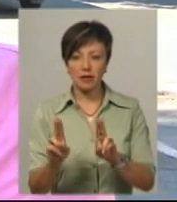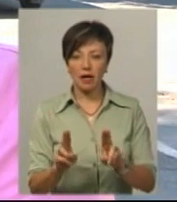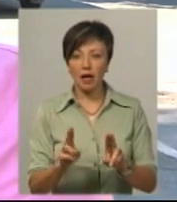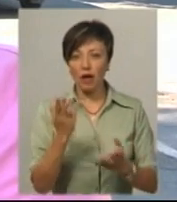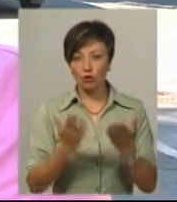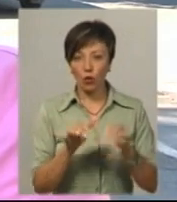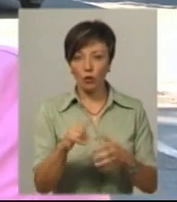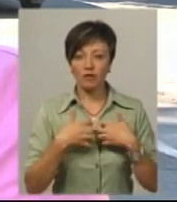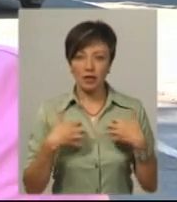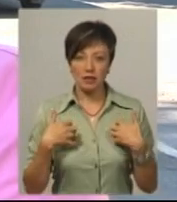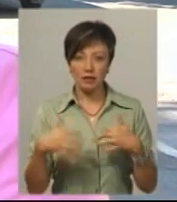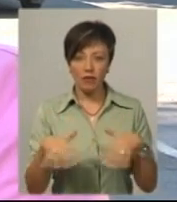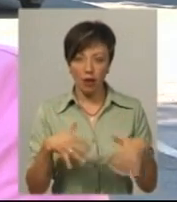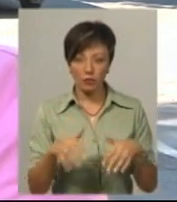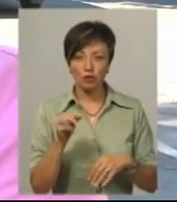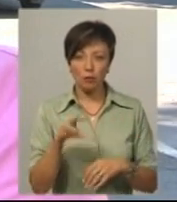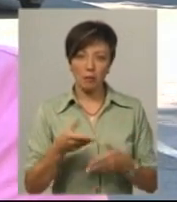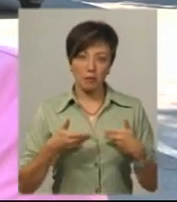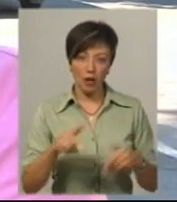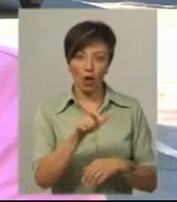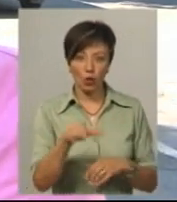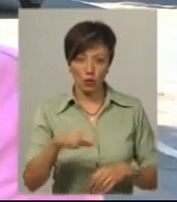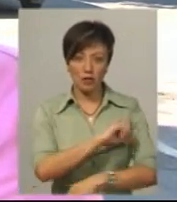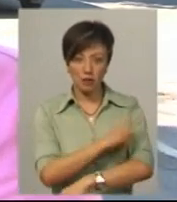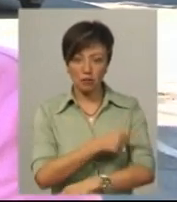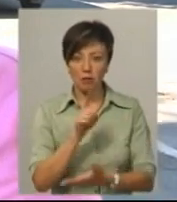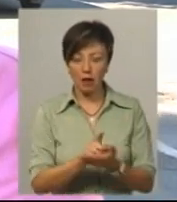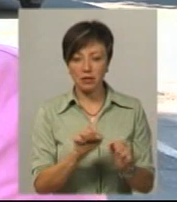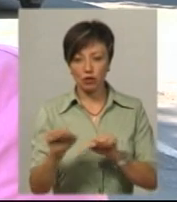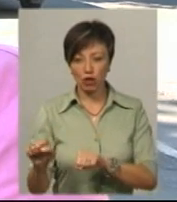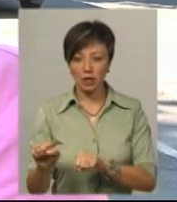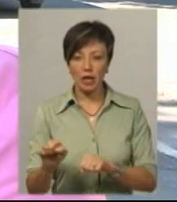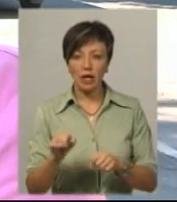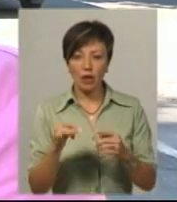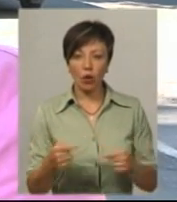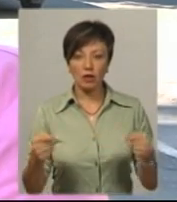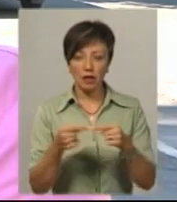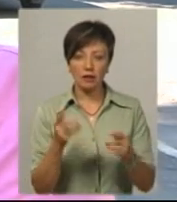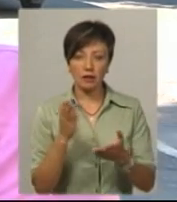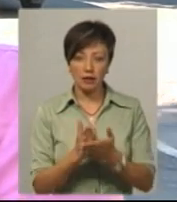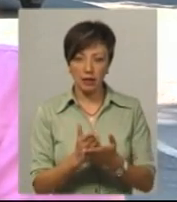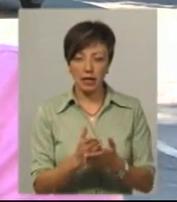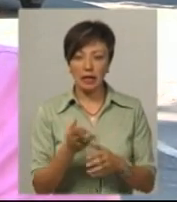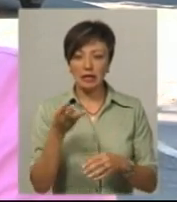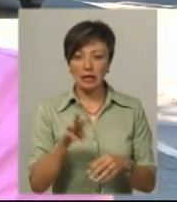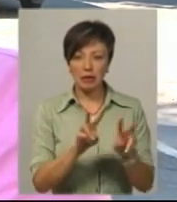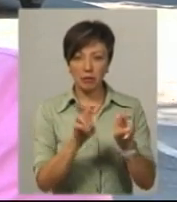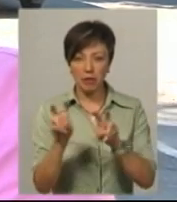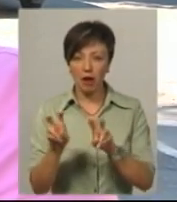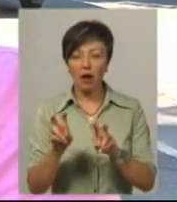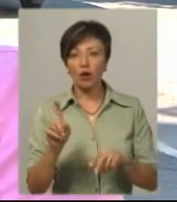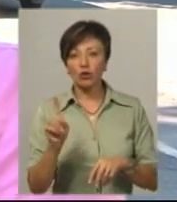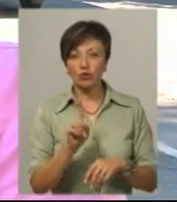якщо тварини є слабші за нас, то ми, як люди сильніші, маємо їх захищати. І конкретно є три тематичних підгасла. Зокрема, те, що